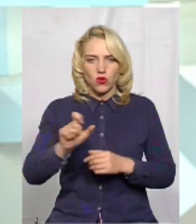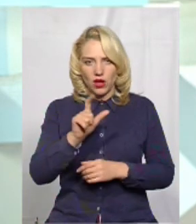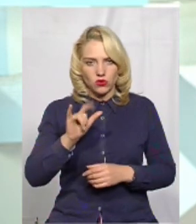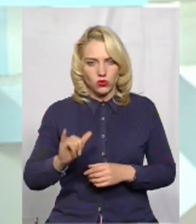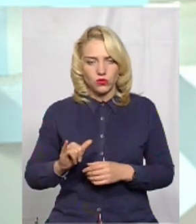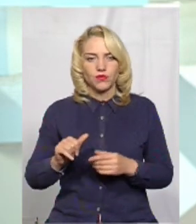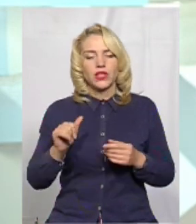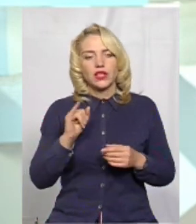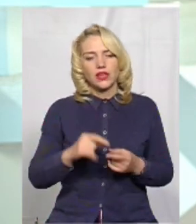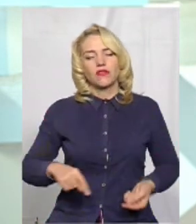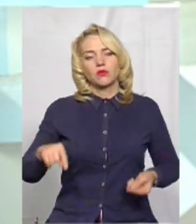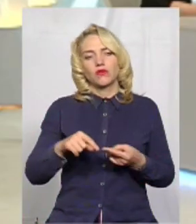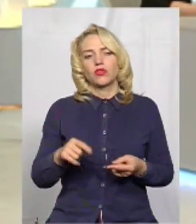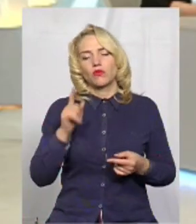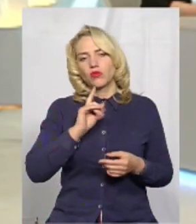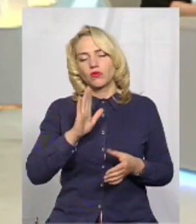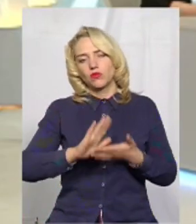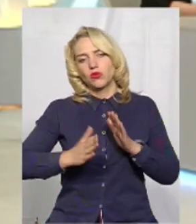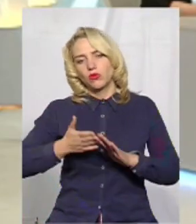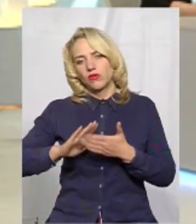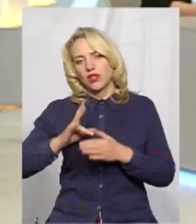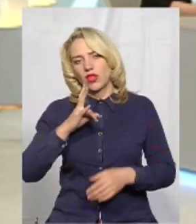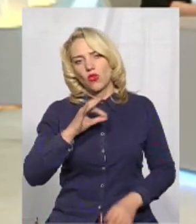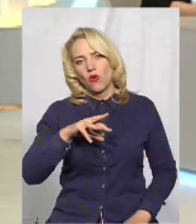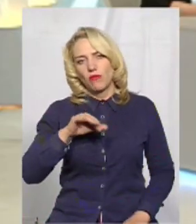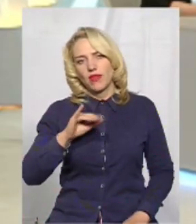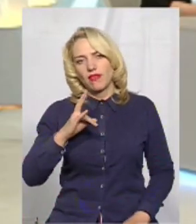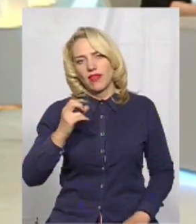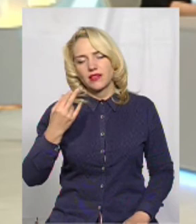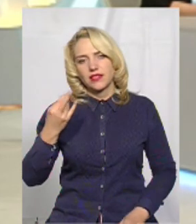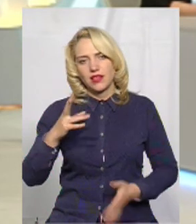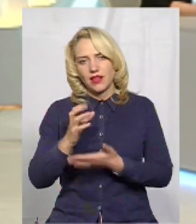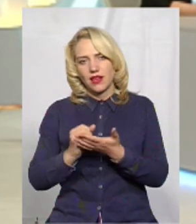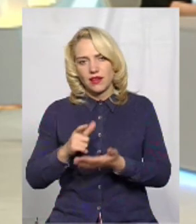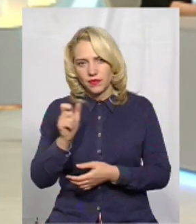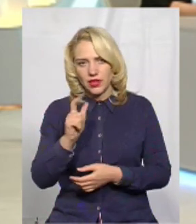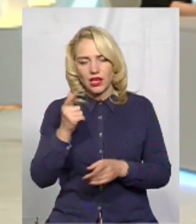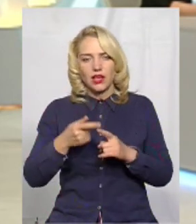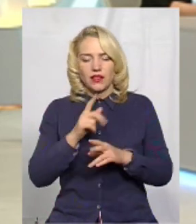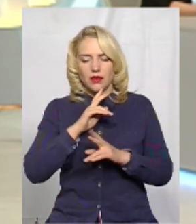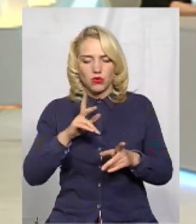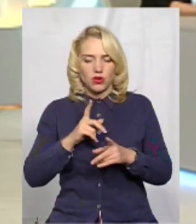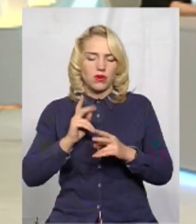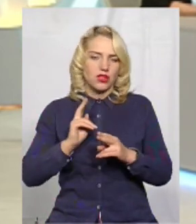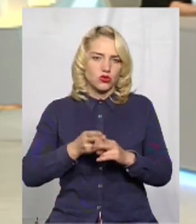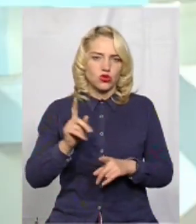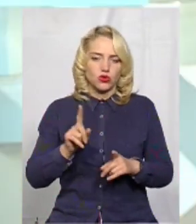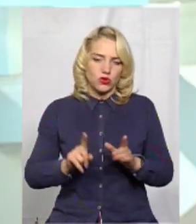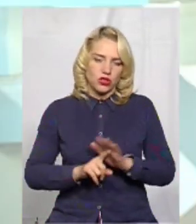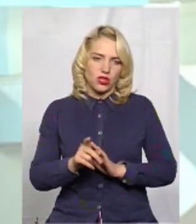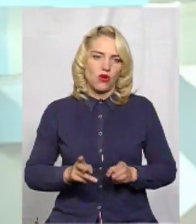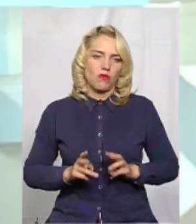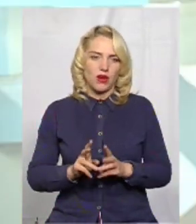І, відповідно, поки ми будемо ще домовлятися з номінацією, я думаю, що не буде ніяких перешкод, щоб почати опалювальний сезон.